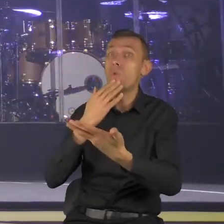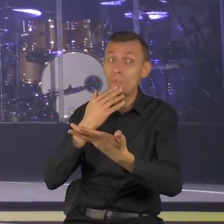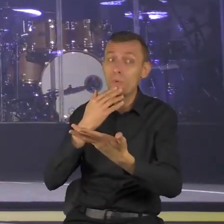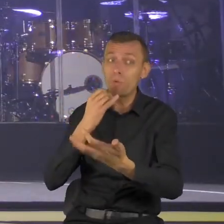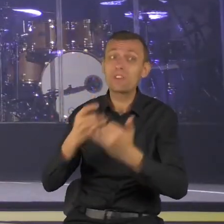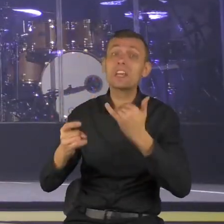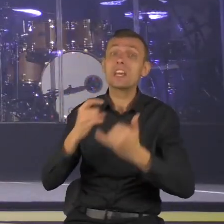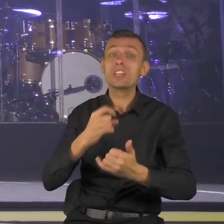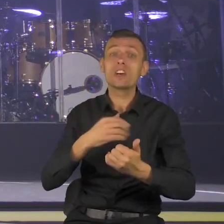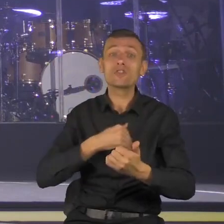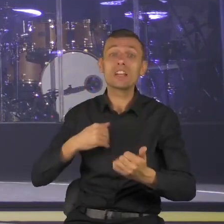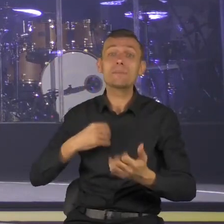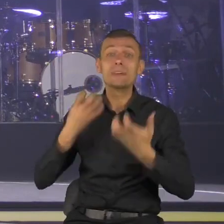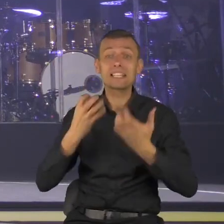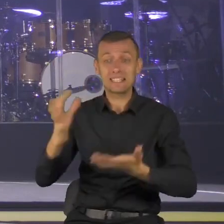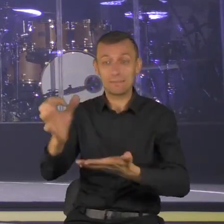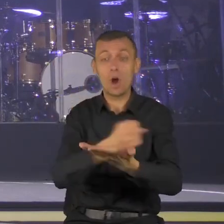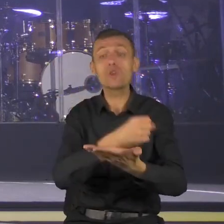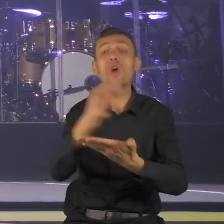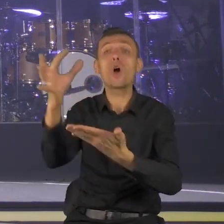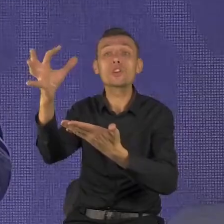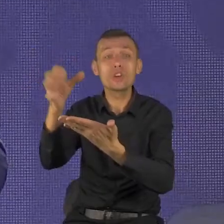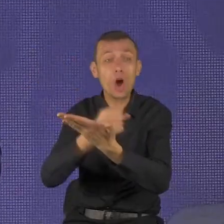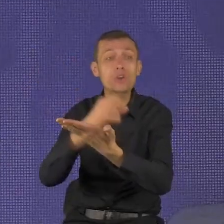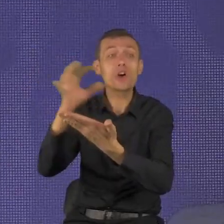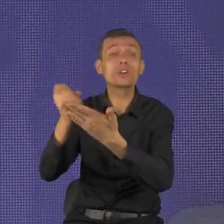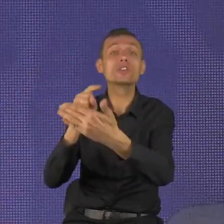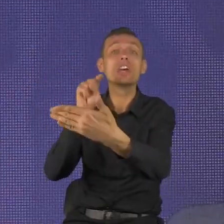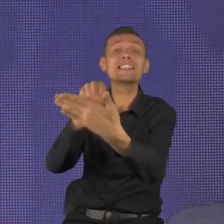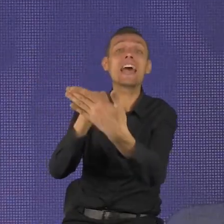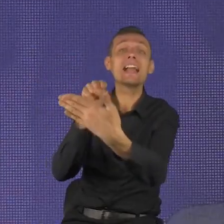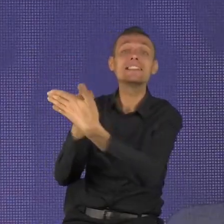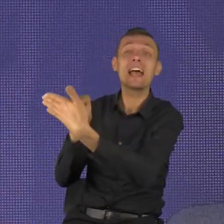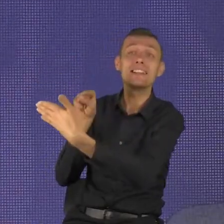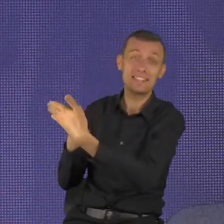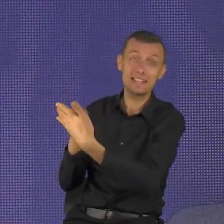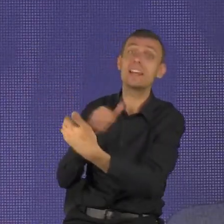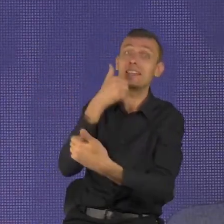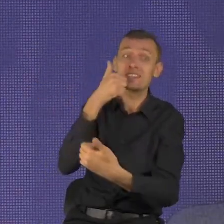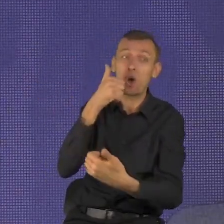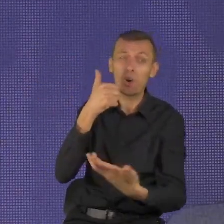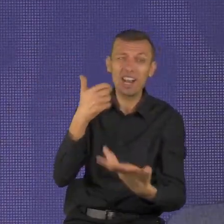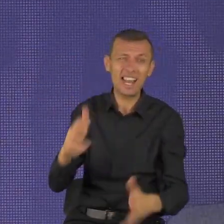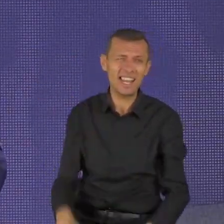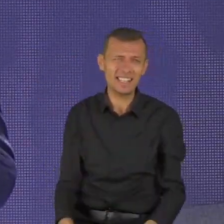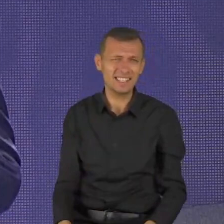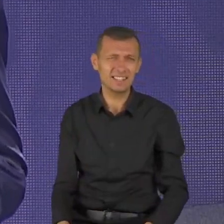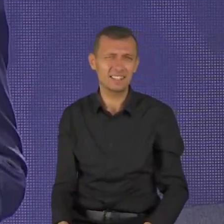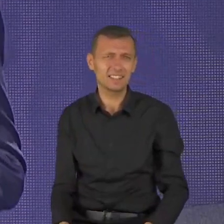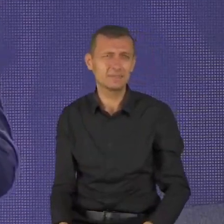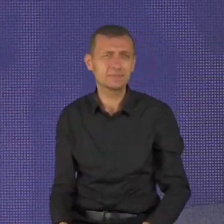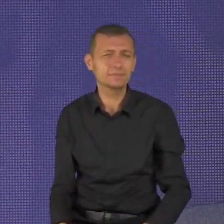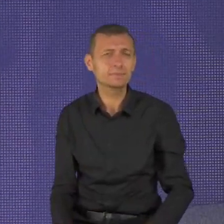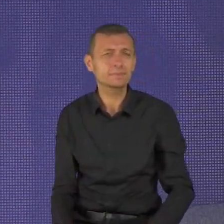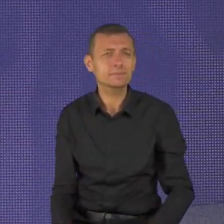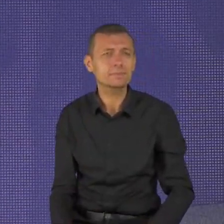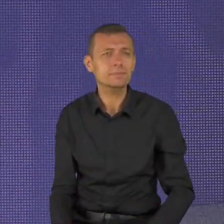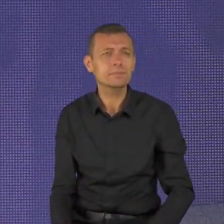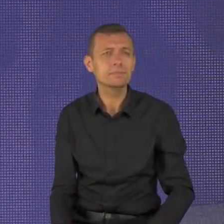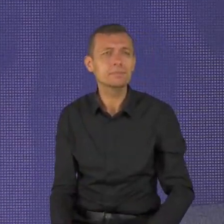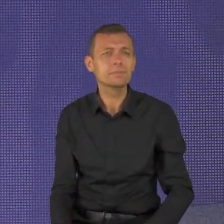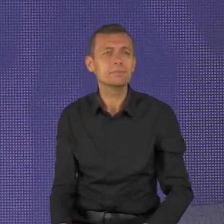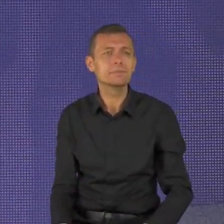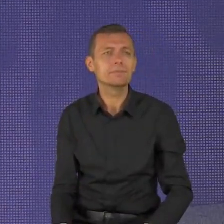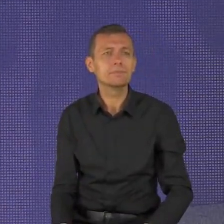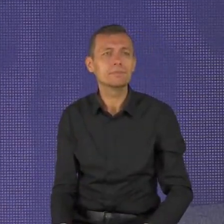Zadowolenie też nie polega na tym, że nie mam żadnych celów, nie mam żadnych marzeń, nie mam żadnych pragnień, nie mam żadnych planów, nie mam żadnych